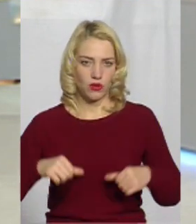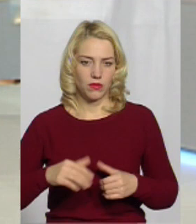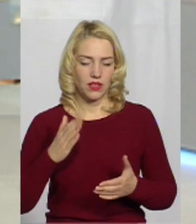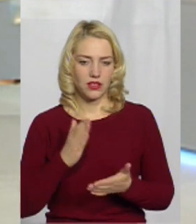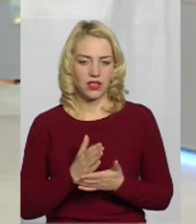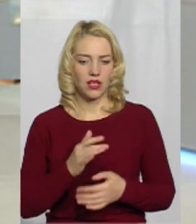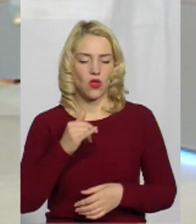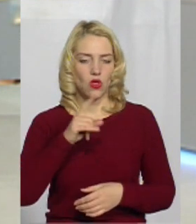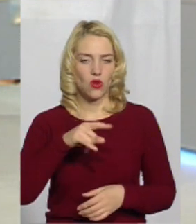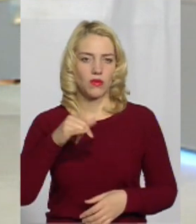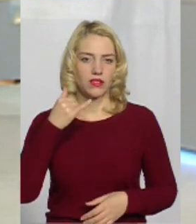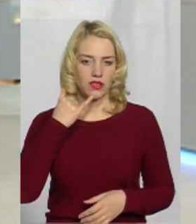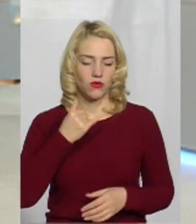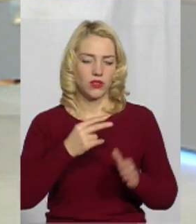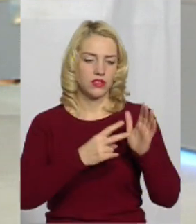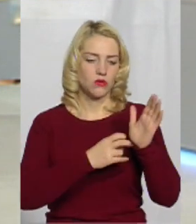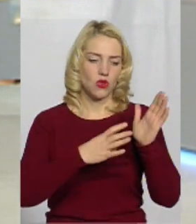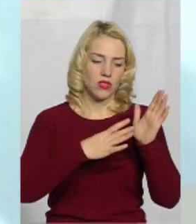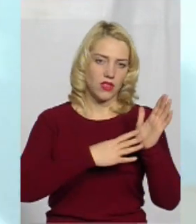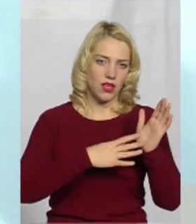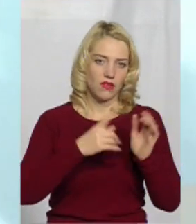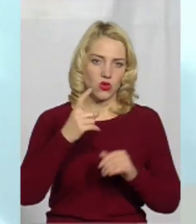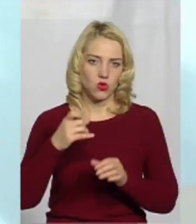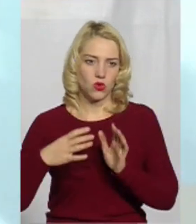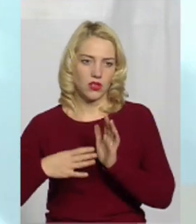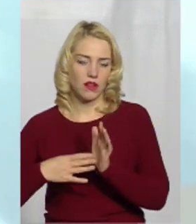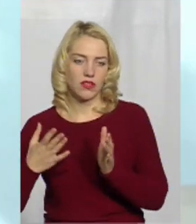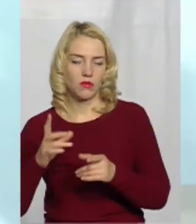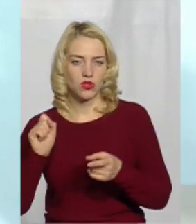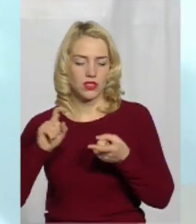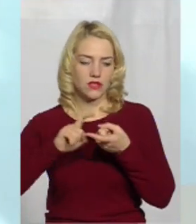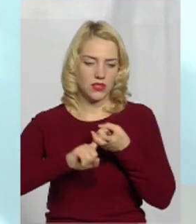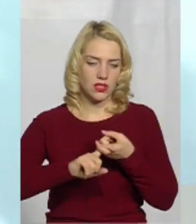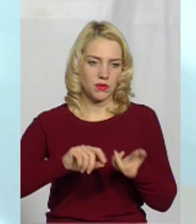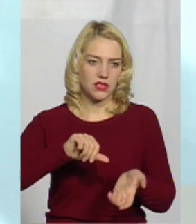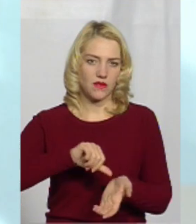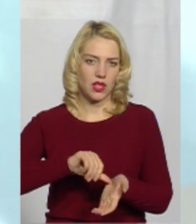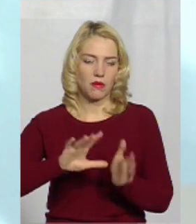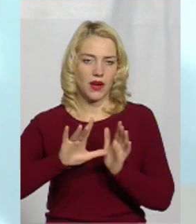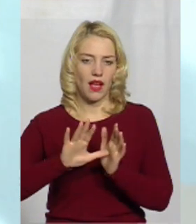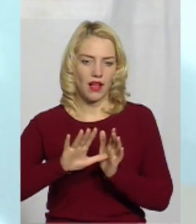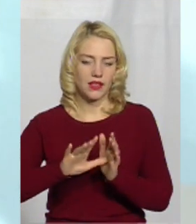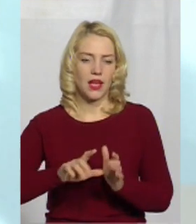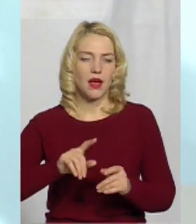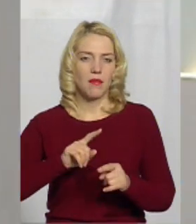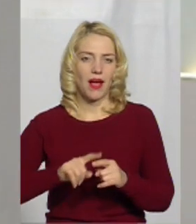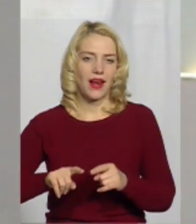-109, по якому можна набрати і зв'язатися з представником бригади паліативної допомоги.